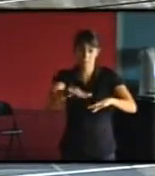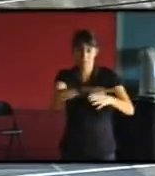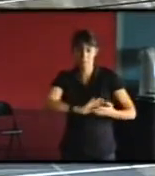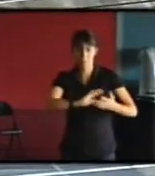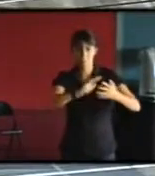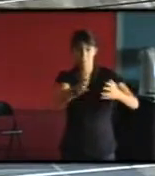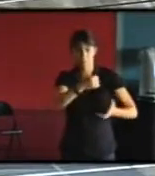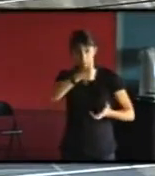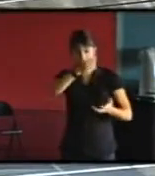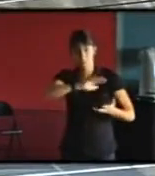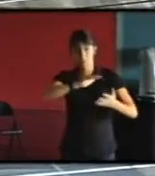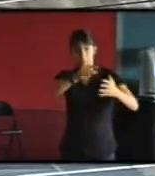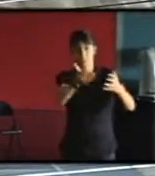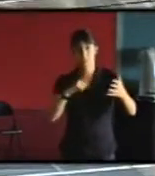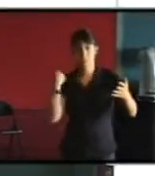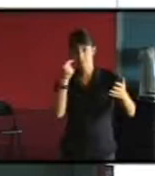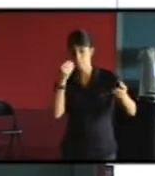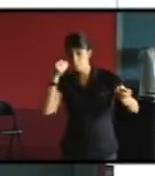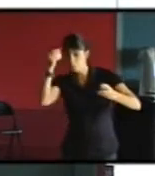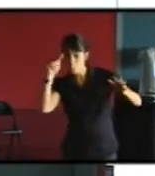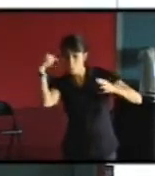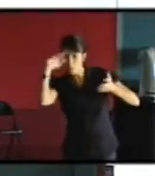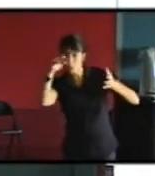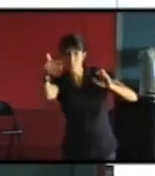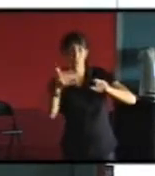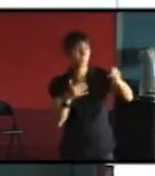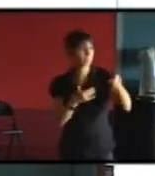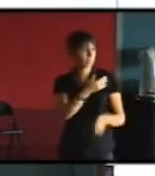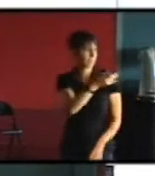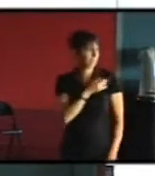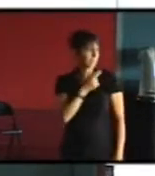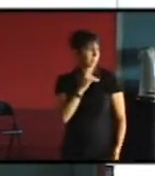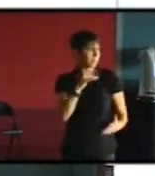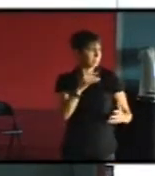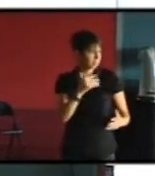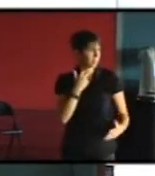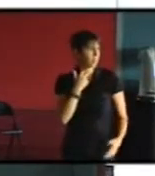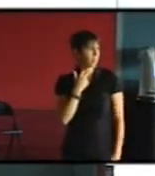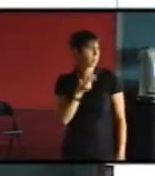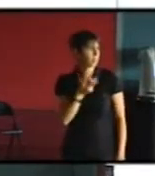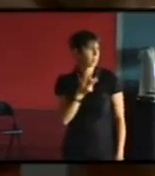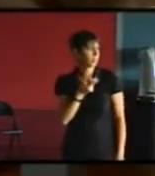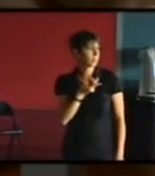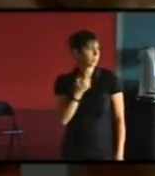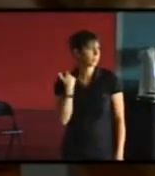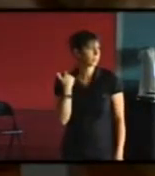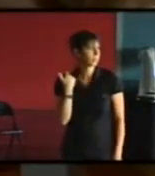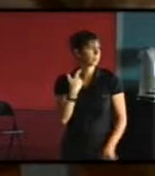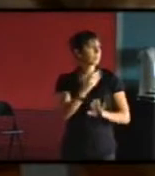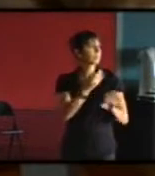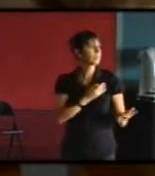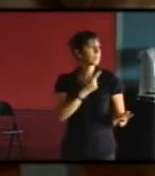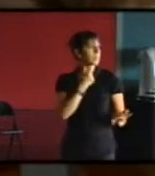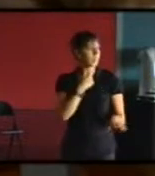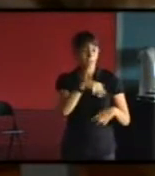la transformation future enfin là vous nous dites plutôt que ça n'évolue pas si parce qu'on voulait démolir vous dites qu'on garde on garde on garde toujours